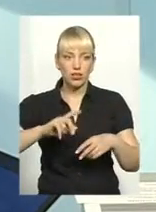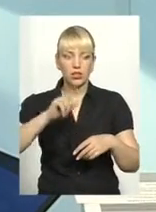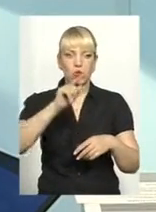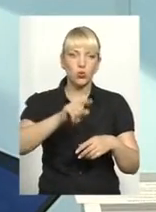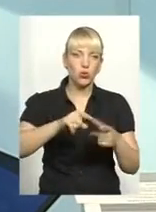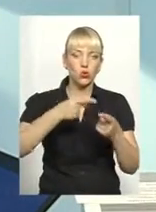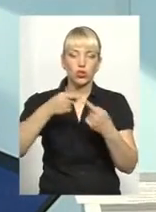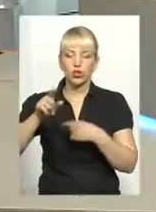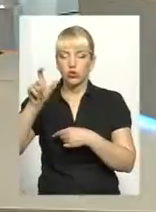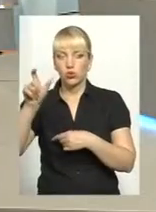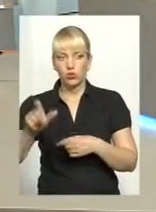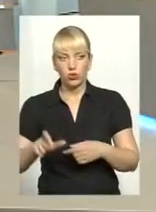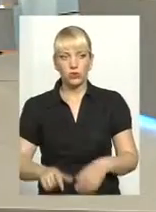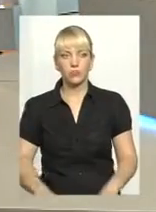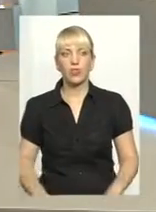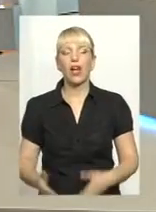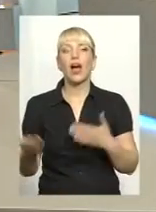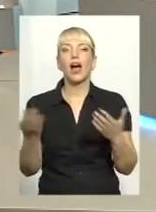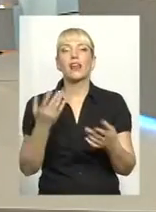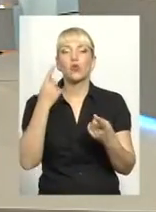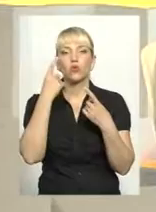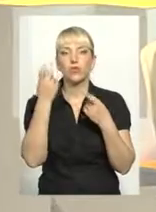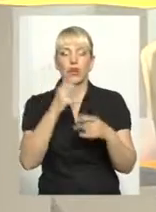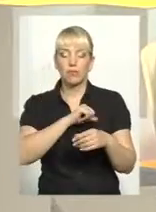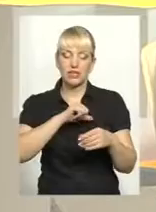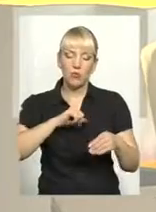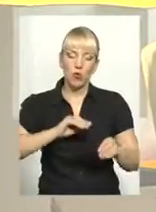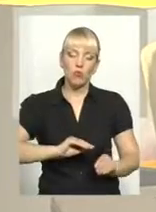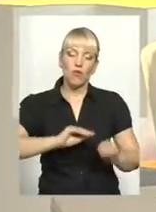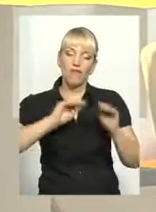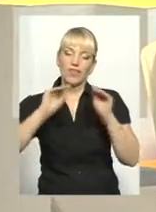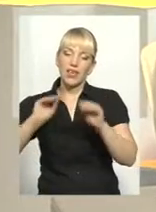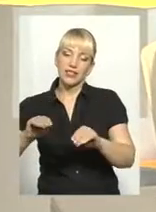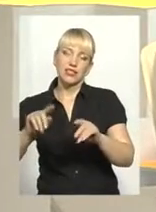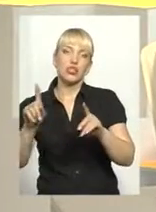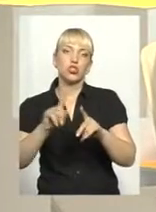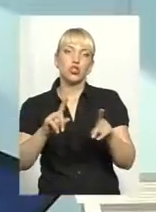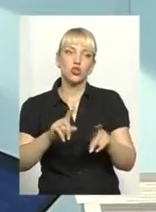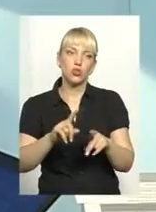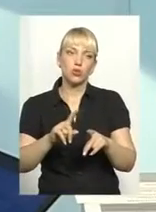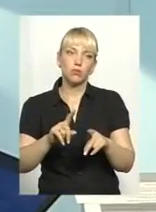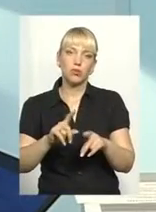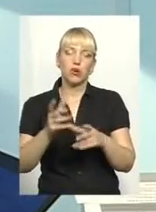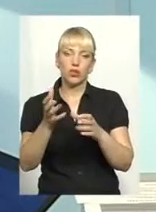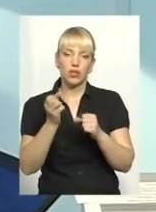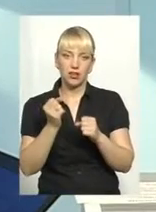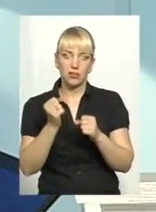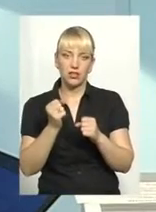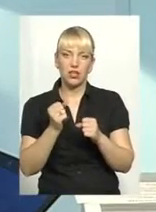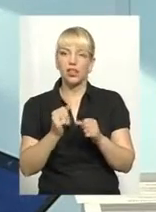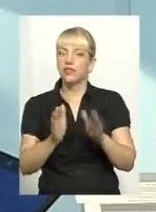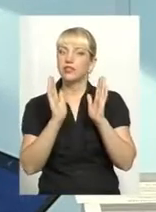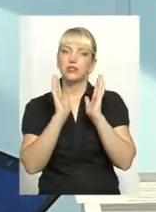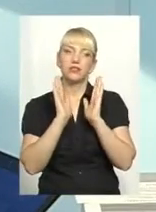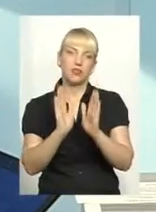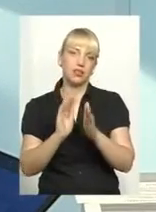особу. Разом з тим, яку інформацію треба внести самому, аби отримати інформацію віду? Прізвище. Лише прізвище.